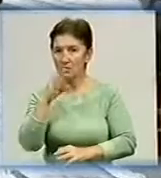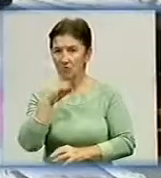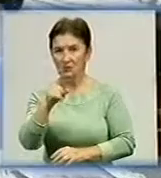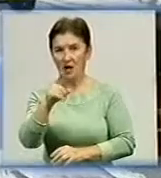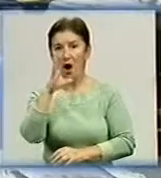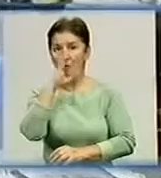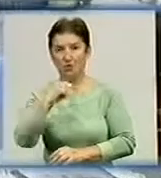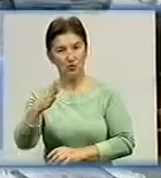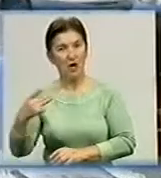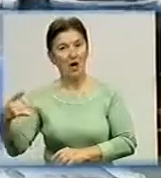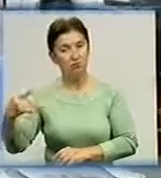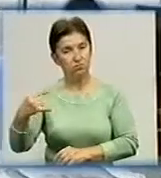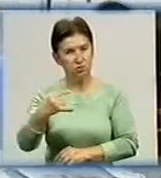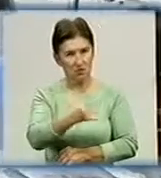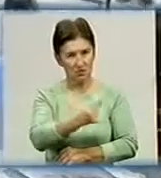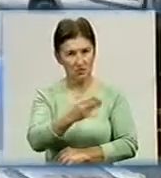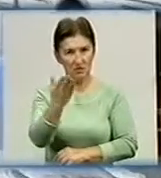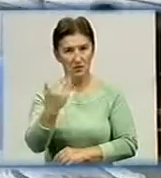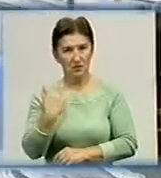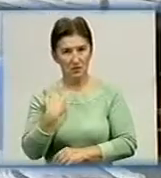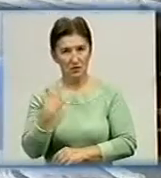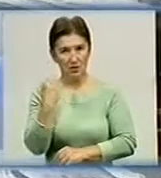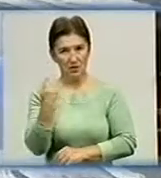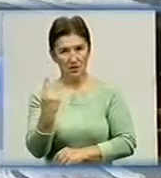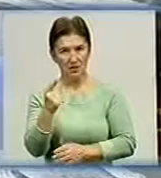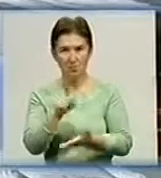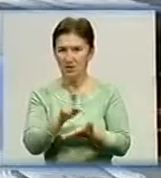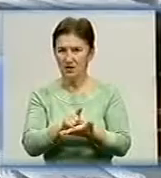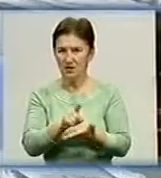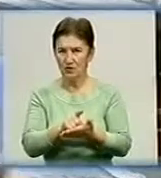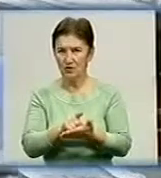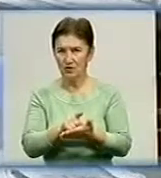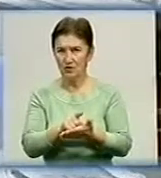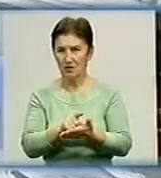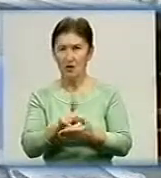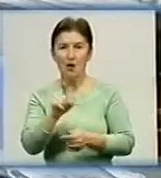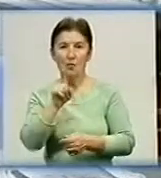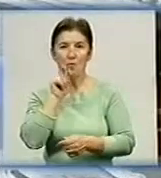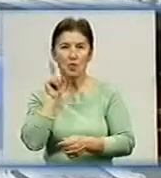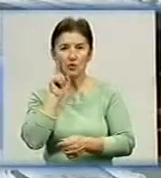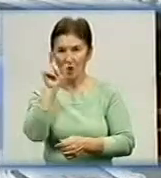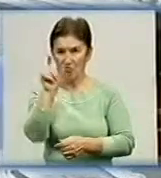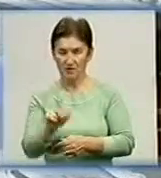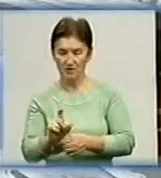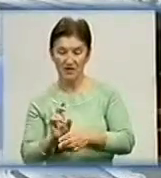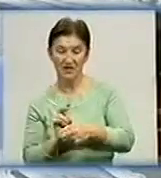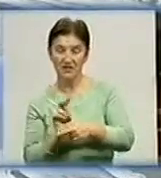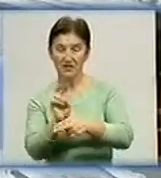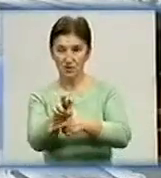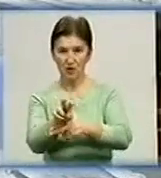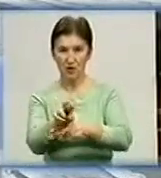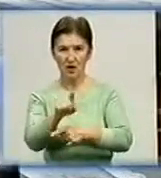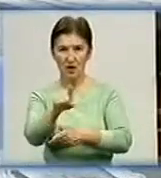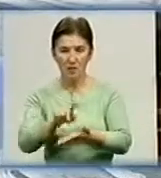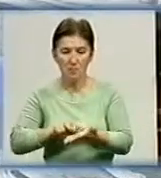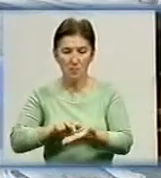маршрутка. Я думаю, що стояв день пенсіонер. Перед нами молодий чоловік сіг, а я пішов до